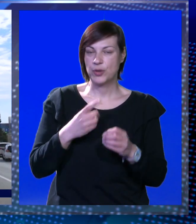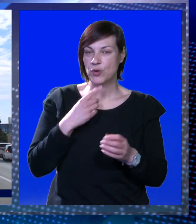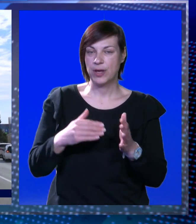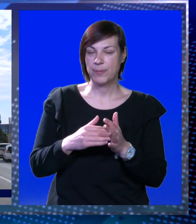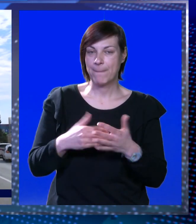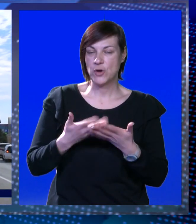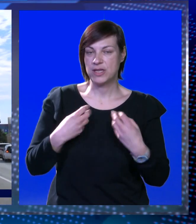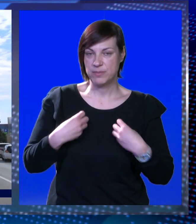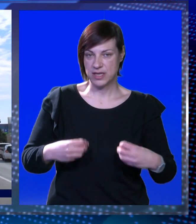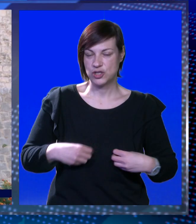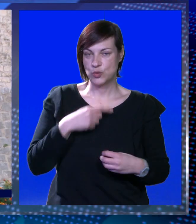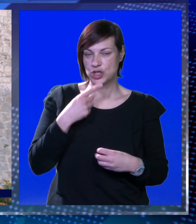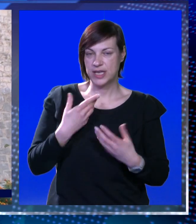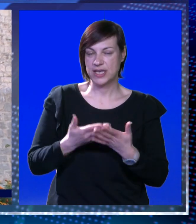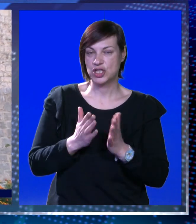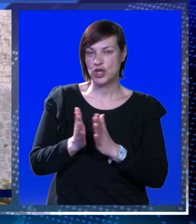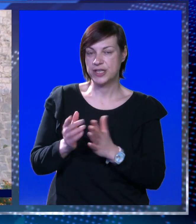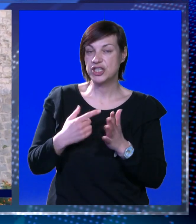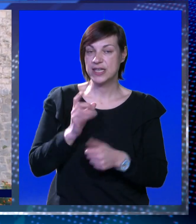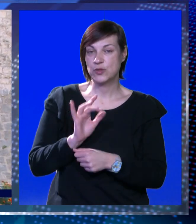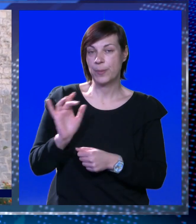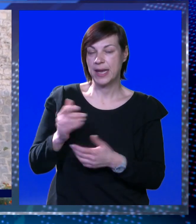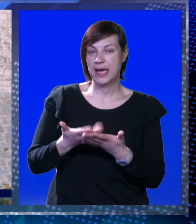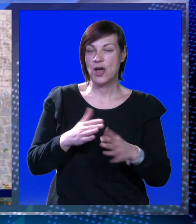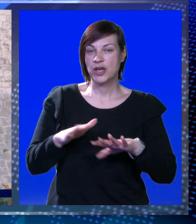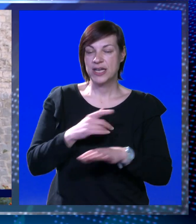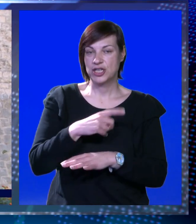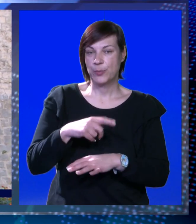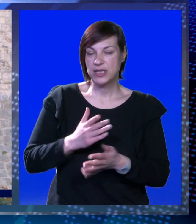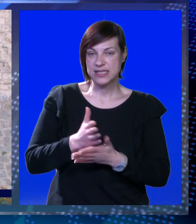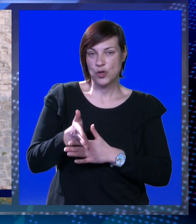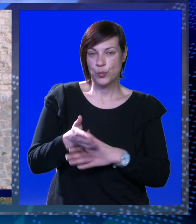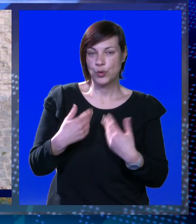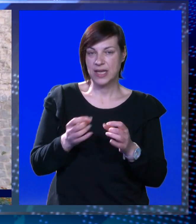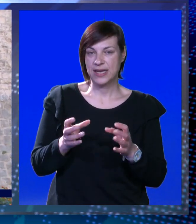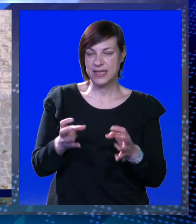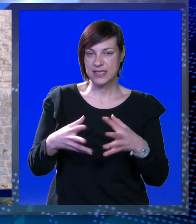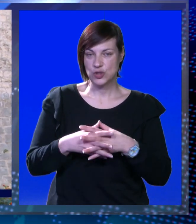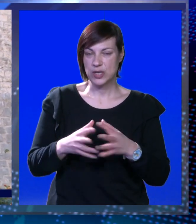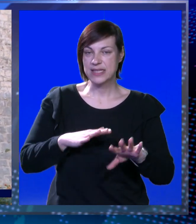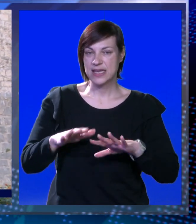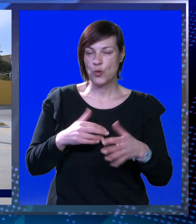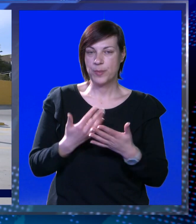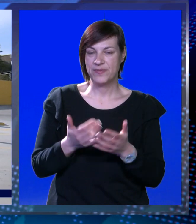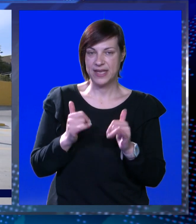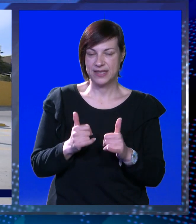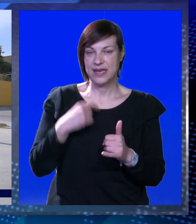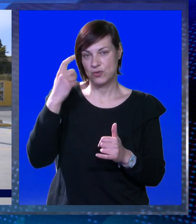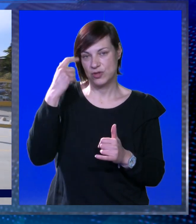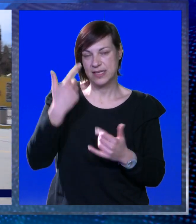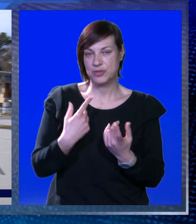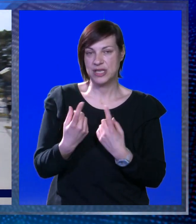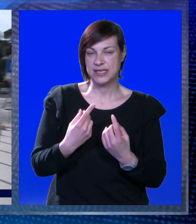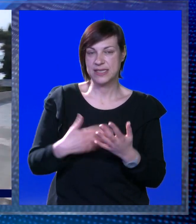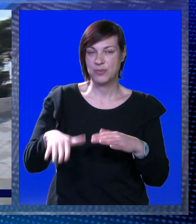kojem je potrebna riječ stručnjaka. Ipak određene su primjedbe kao građani pojedinci, ipak uputili na adresu gradske uprave, jer trenutno